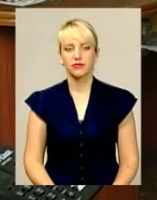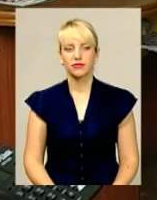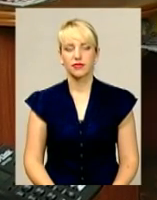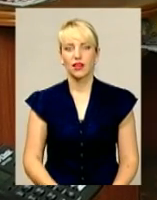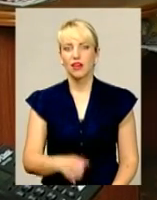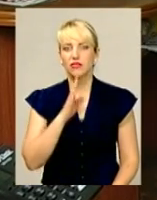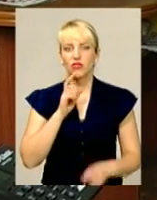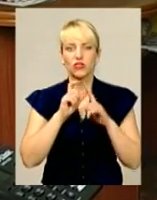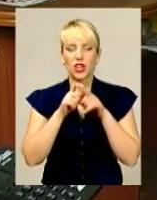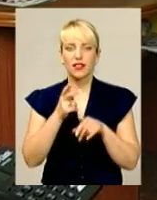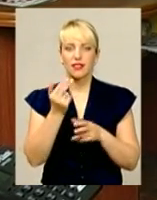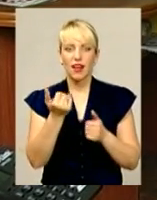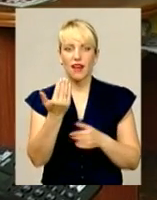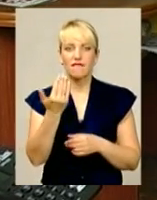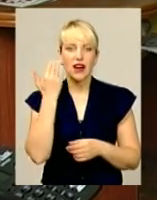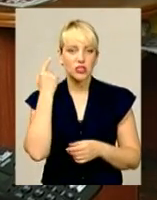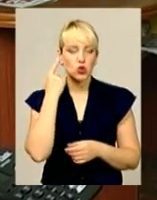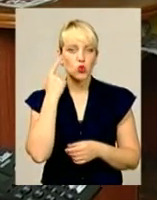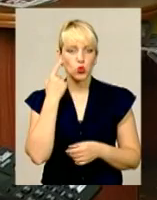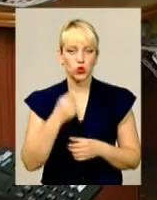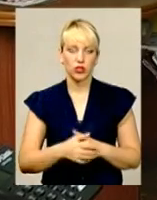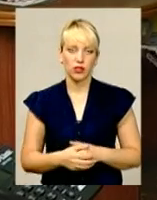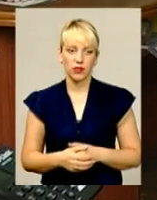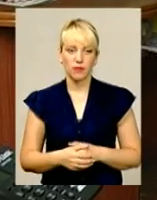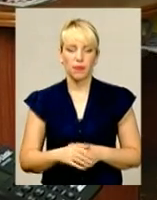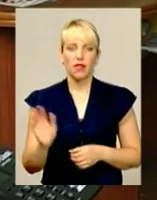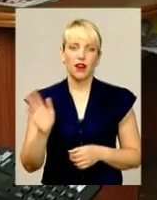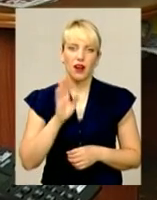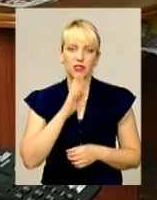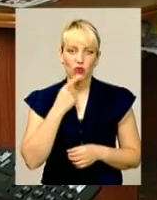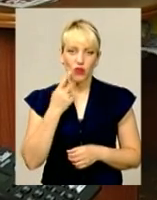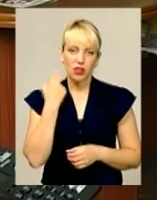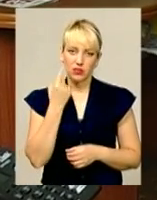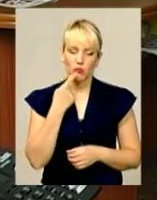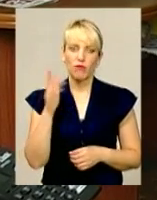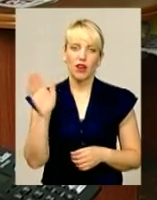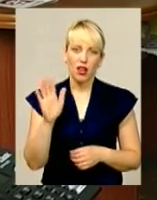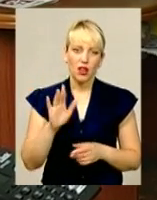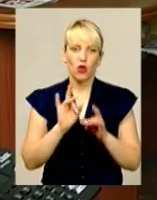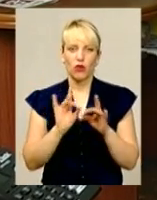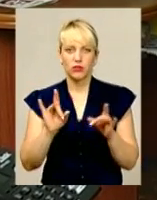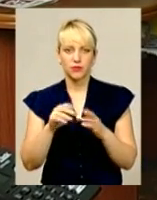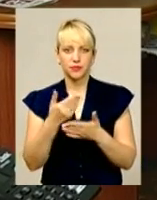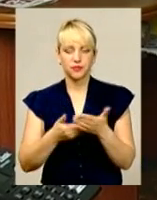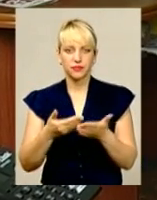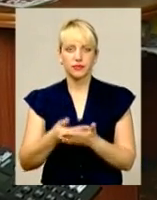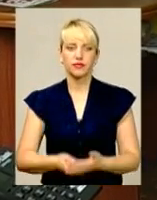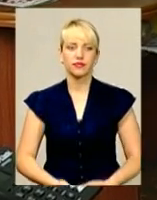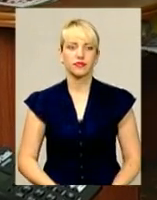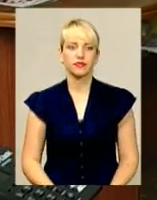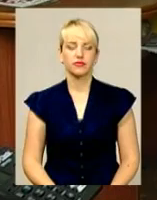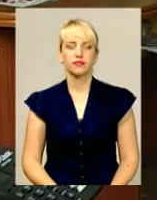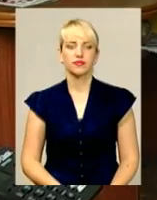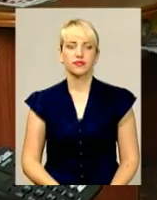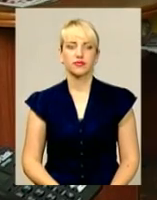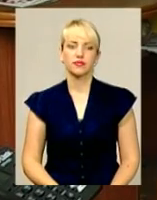Дякую, мені є Марія, і я з Белгії. Я координатору проєкту в Європейському